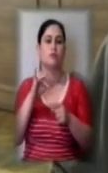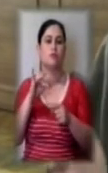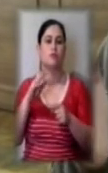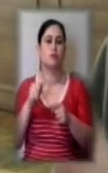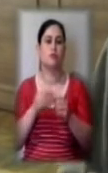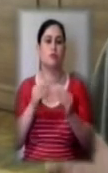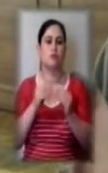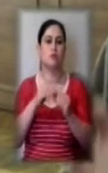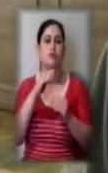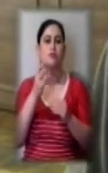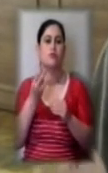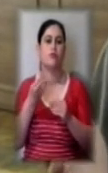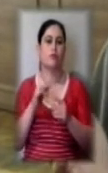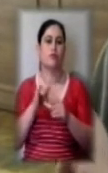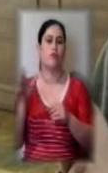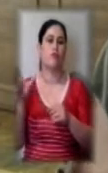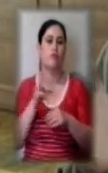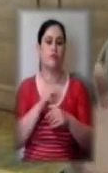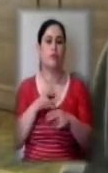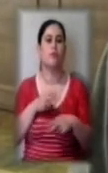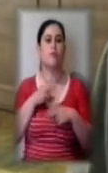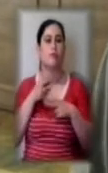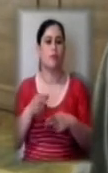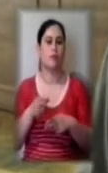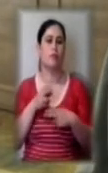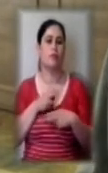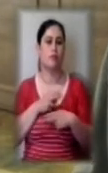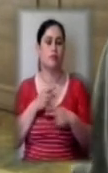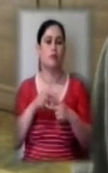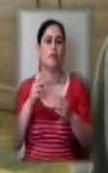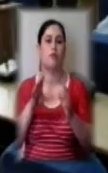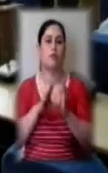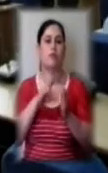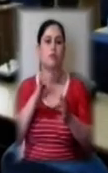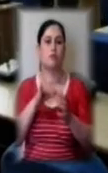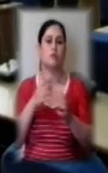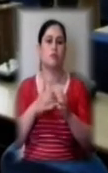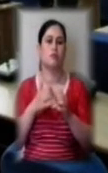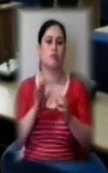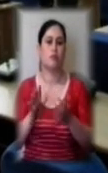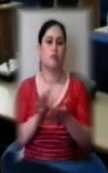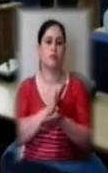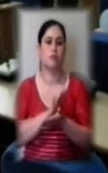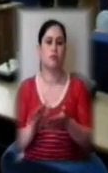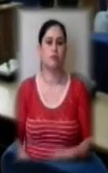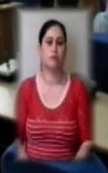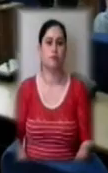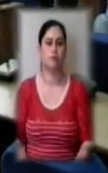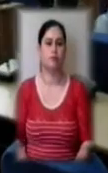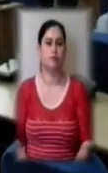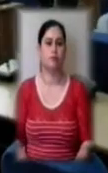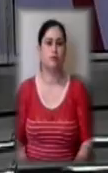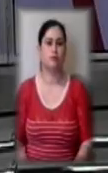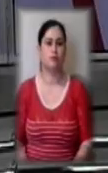весь проїзд в електротранспорті міста Херсона буде безкоштовний. Ксенія Сіліна, Григорій Шматко, новини на Суспільному,